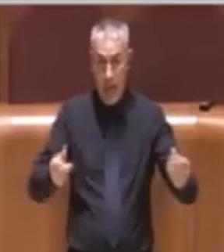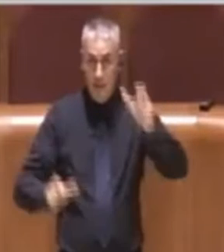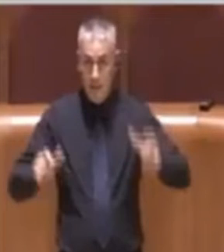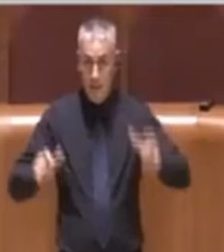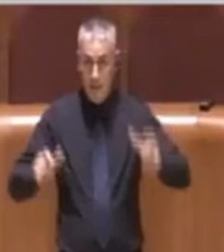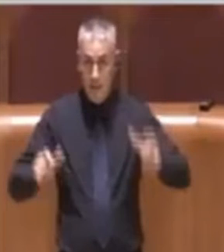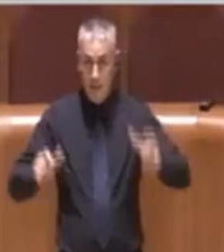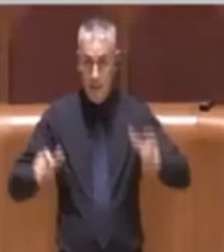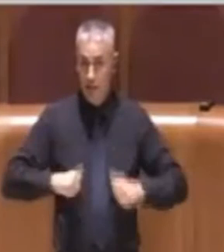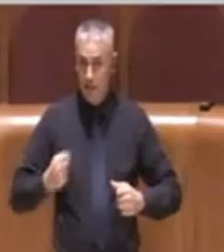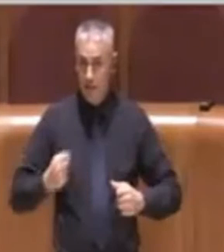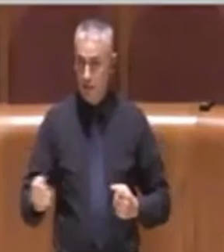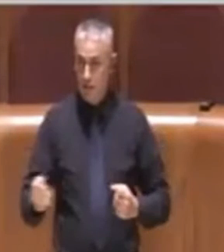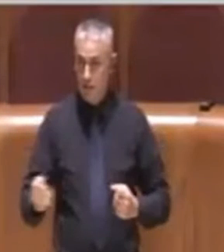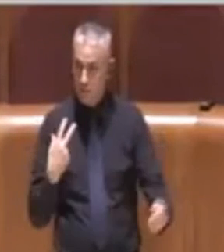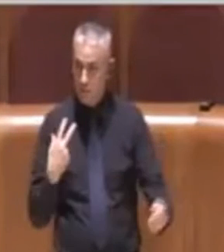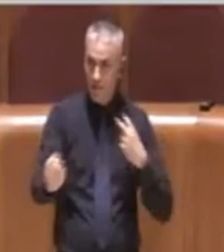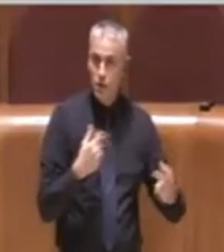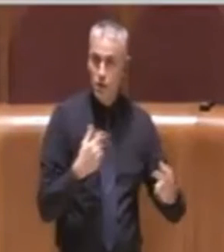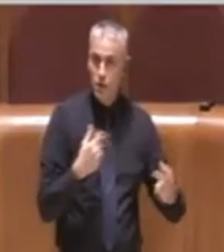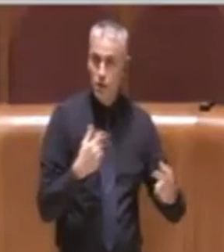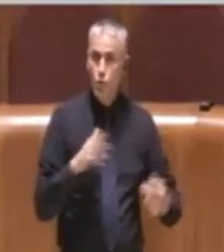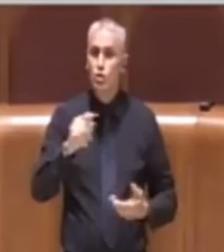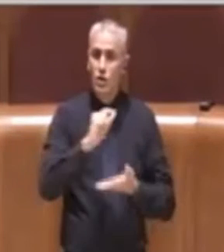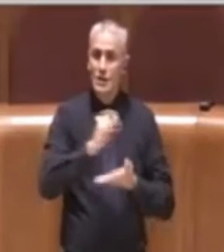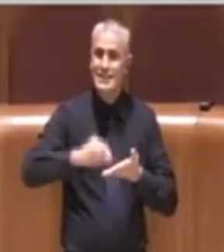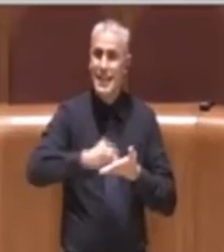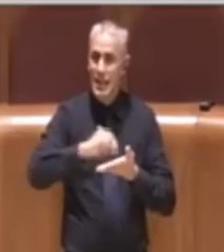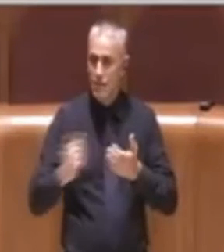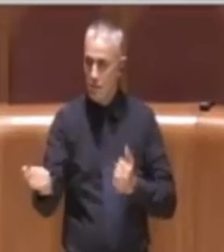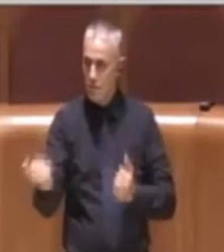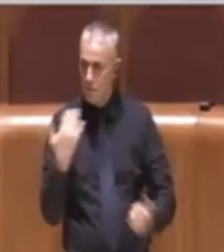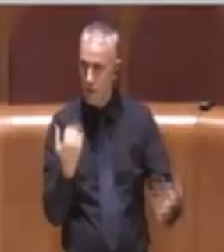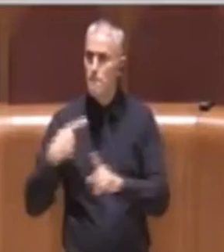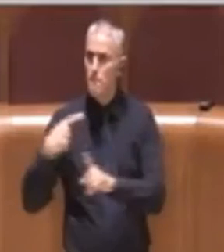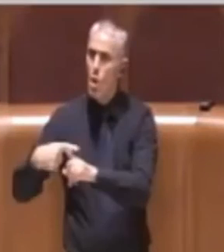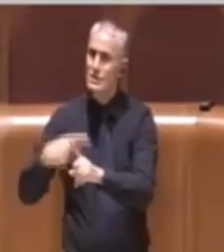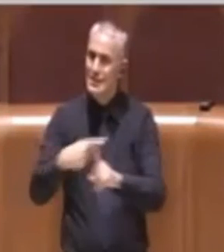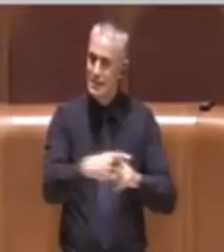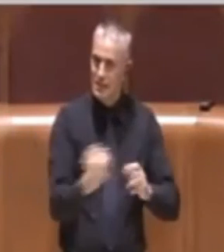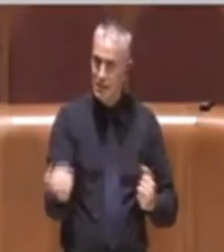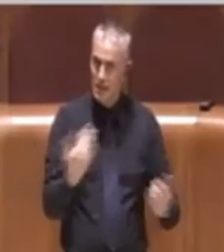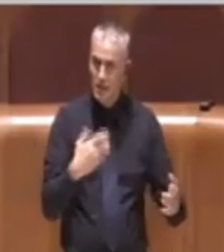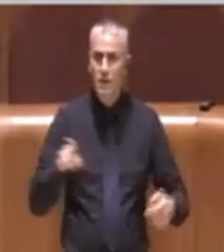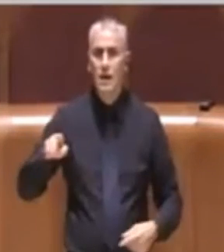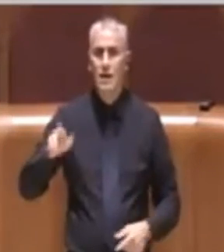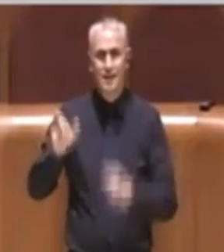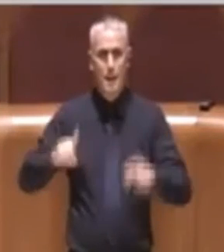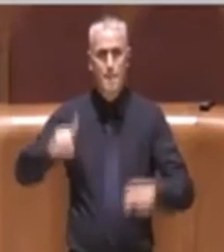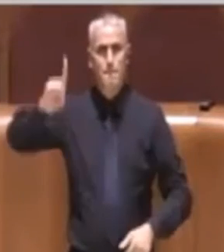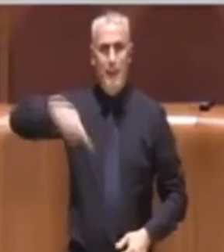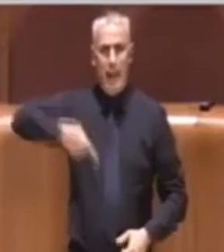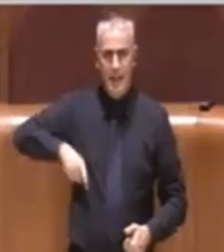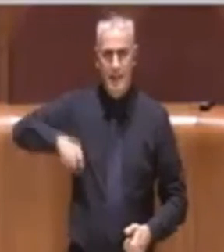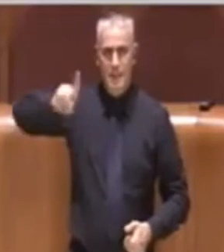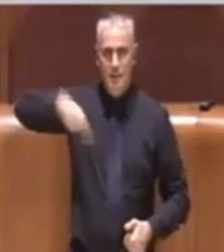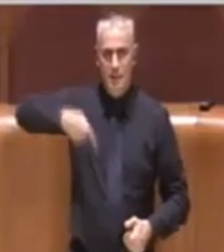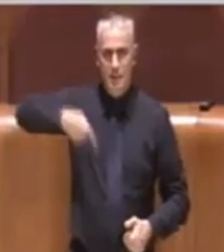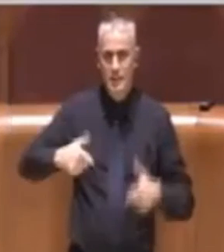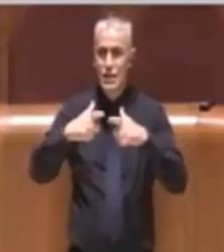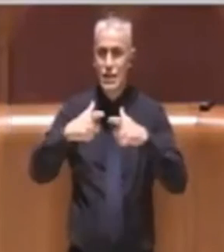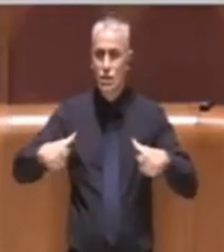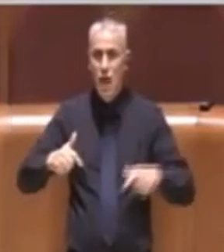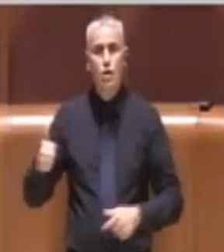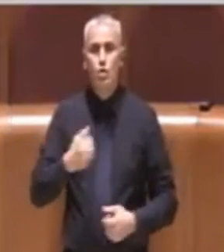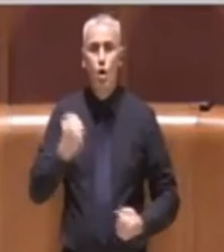e continuano a farlo anche con toni positivi, tantissimi cittadini pretendono che la città non sia solamente degli